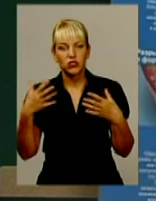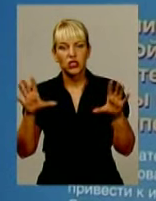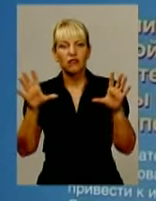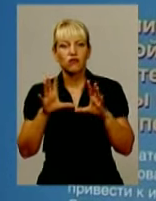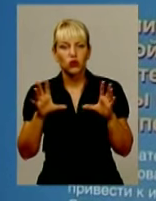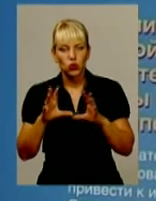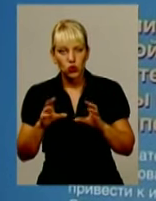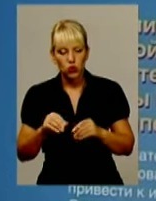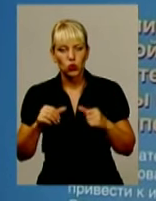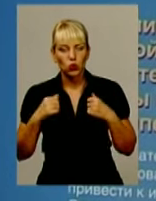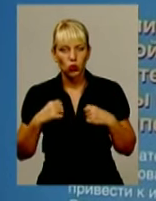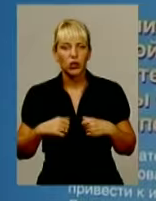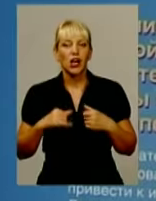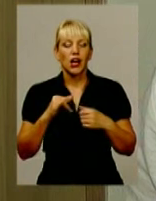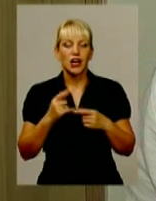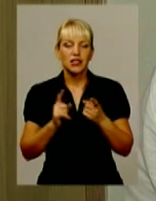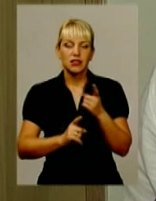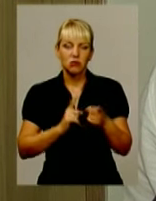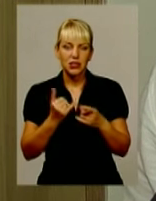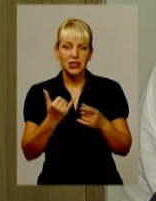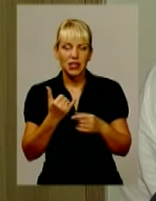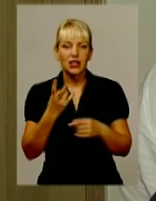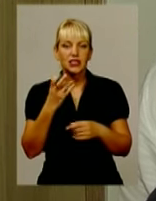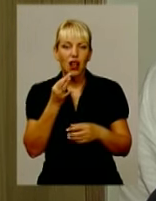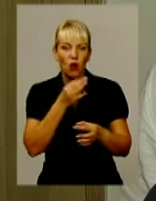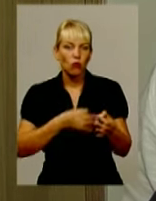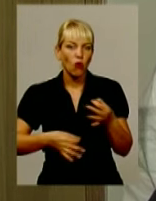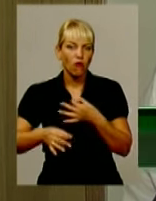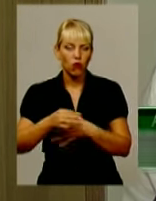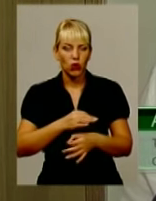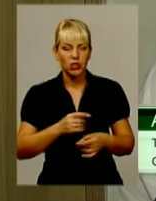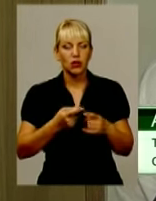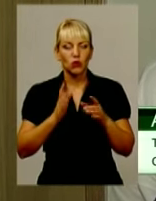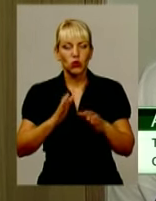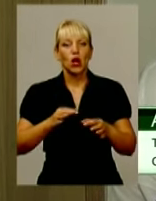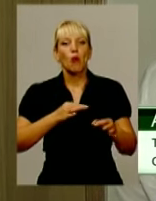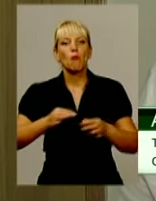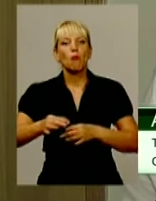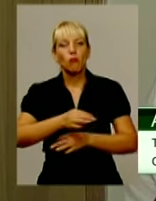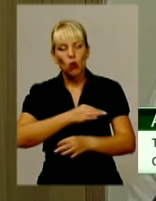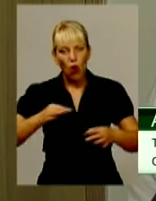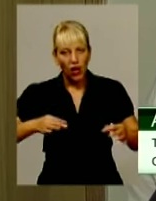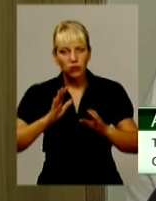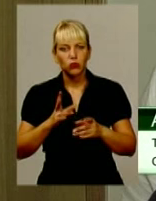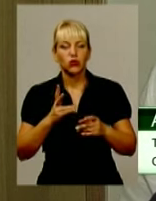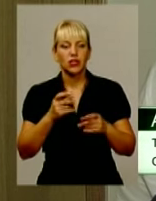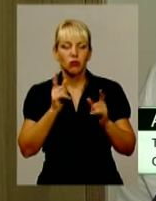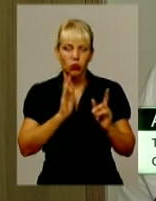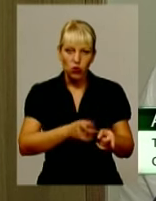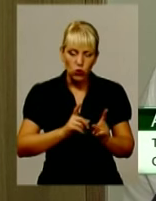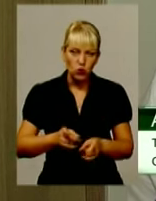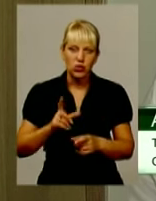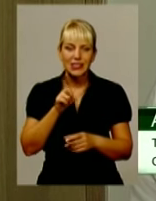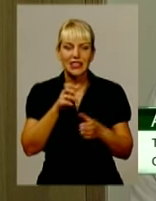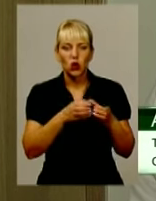закладу, поки що на стадії обговорення. Буде створений проєкт цього рішення. Проєкт буде узгоджений і з колективами, і